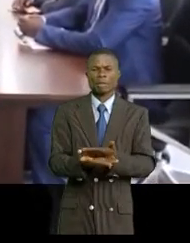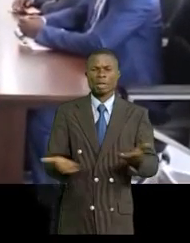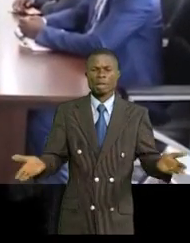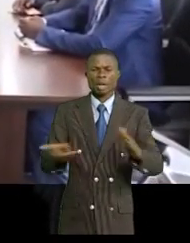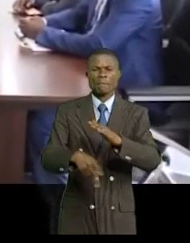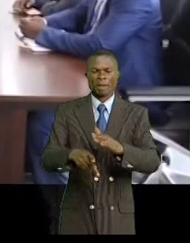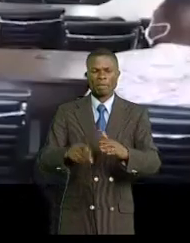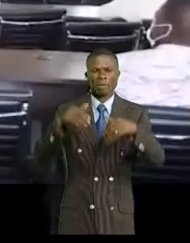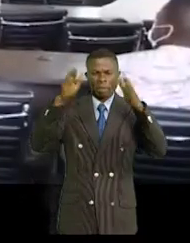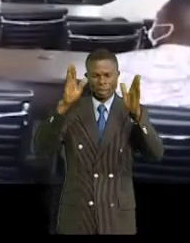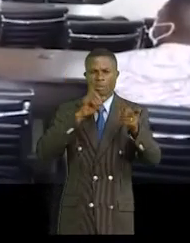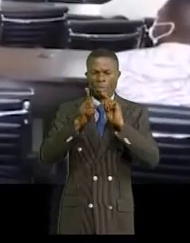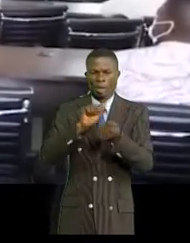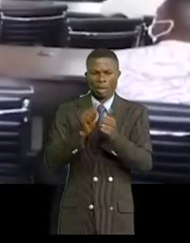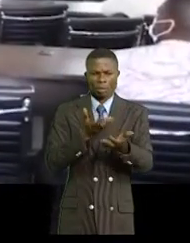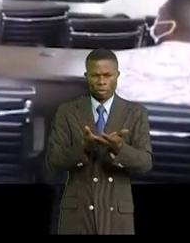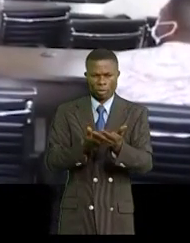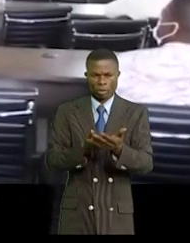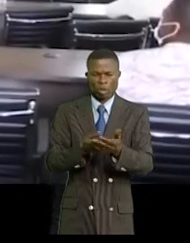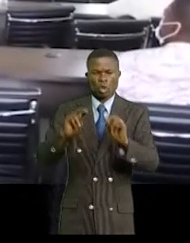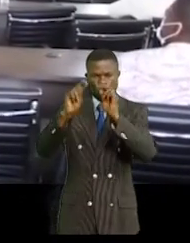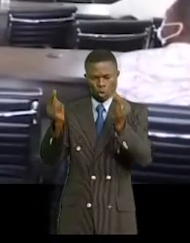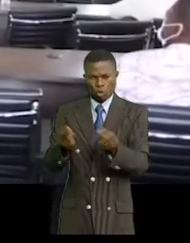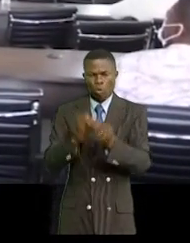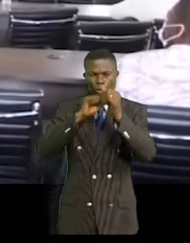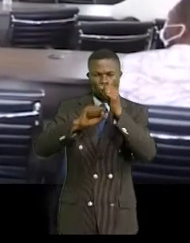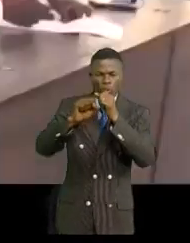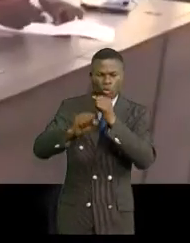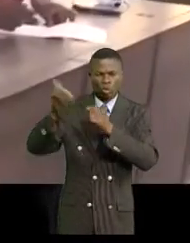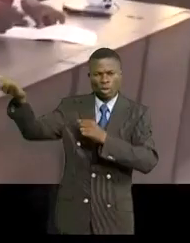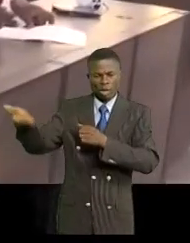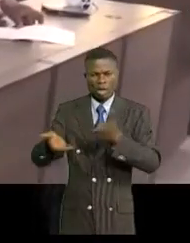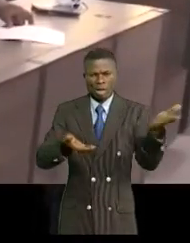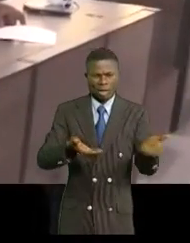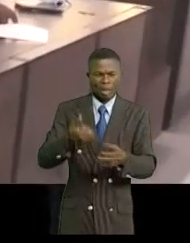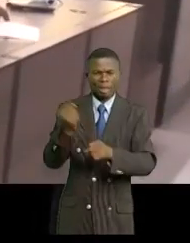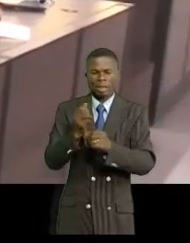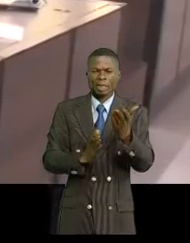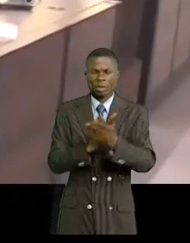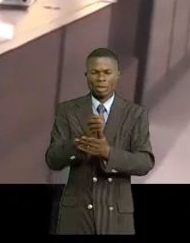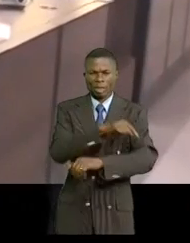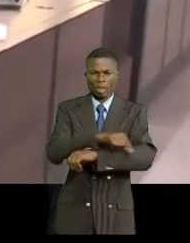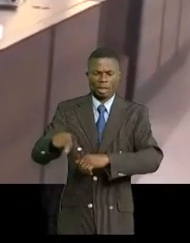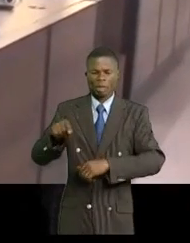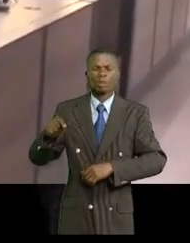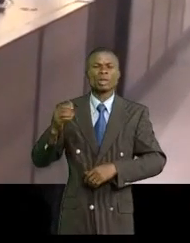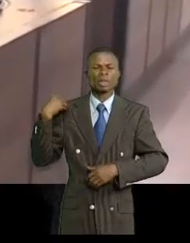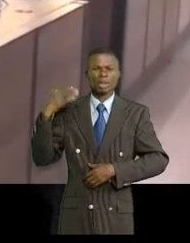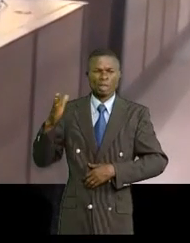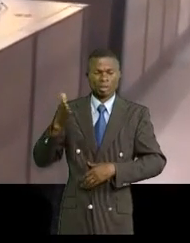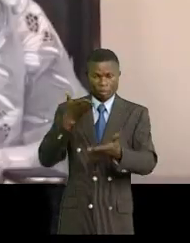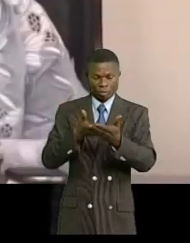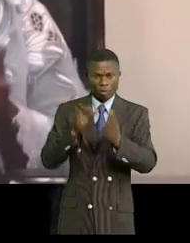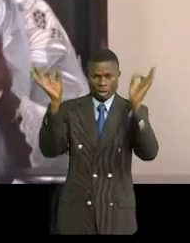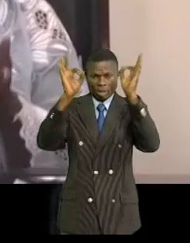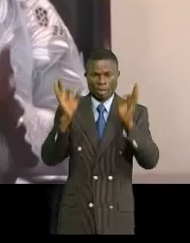sur le même sujet. Parmi les composantes sensibilisées pour l'accueil du garant du bon fonctionnement des institutions de la RDC figure la